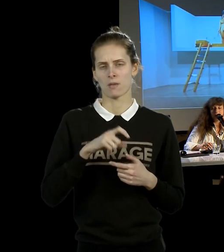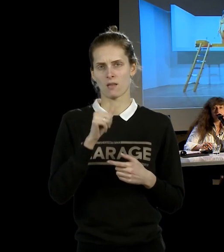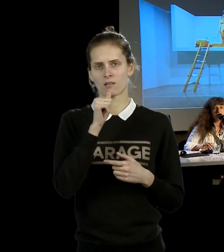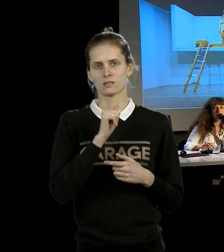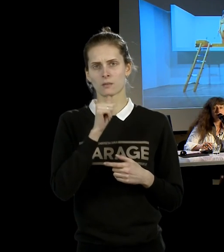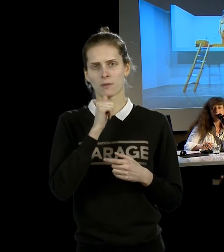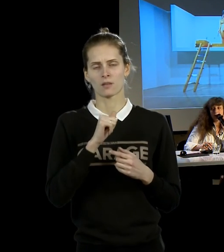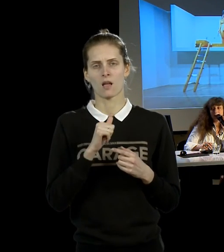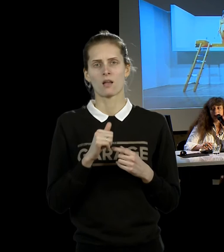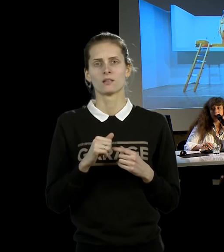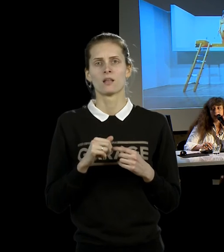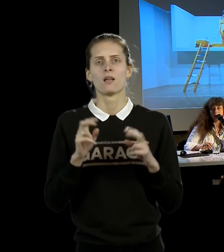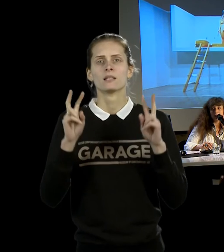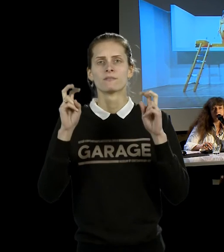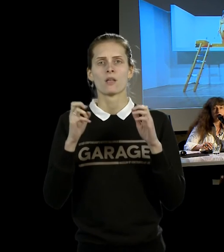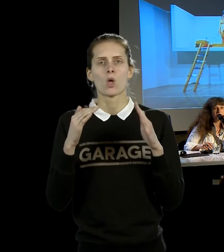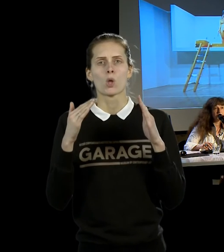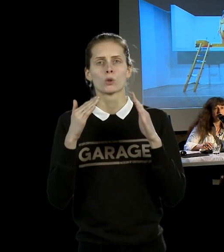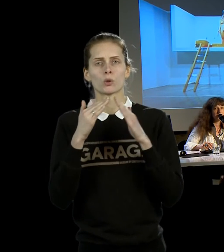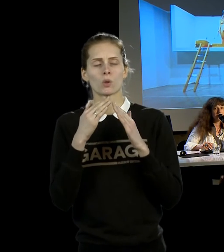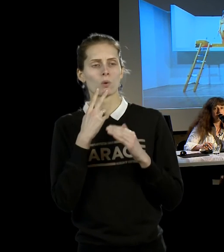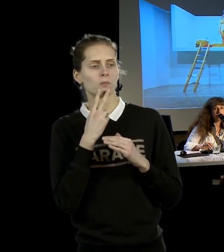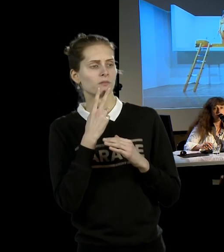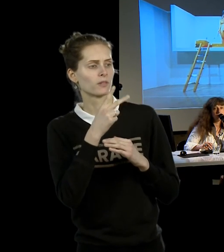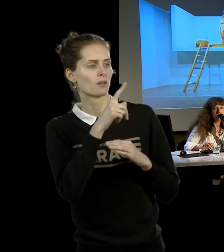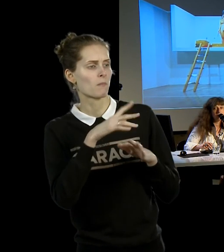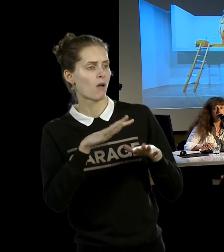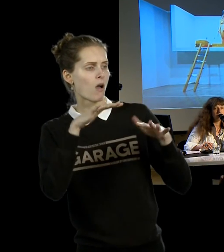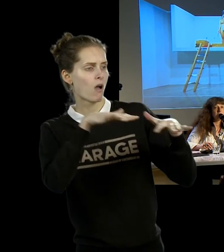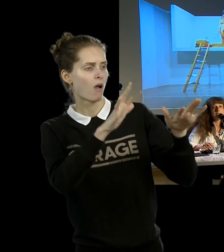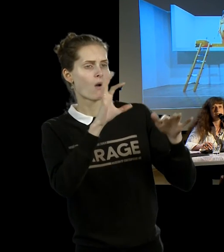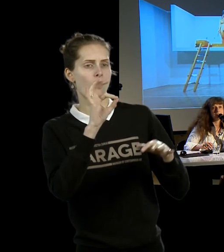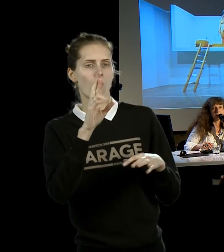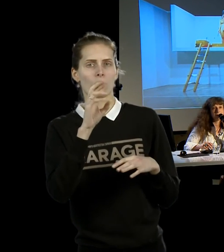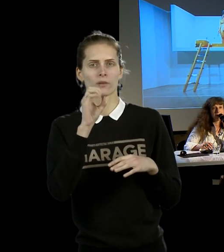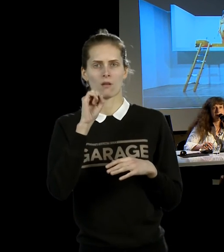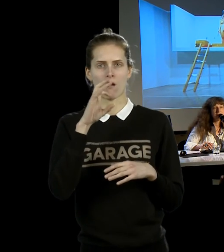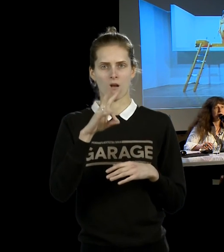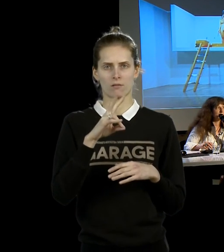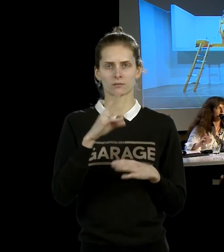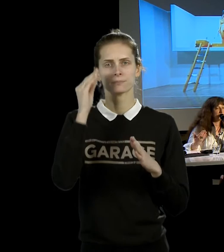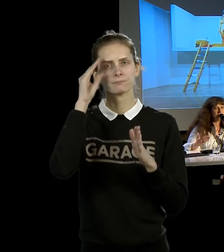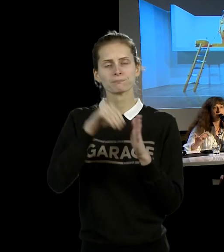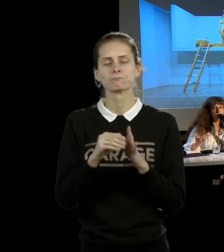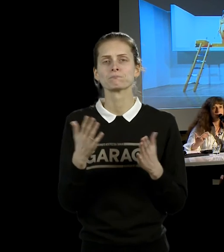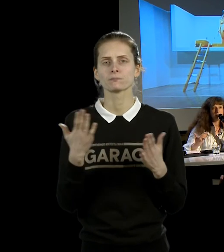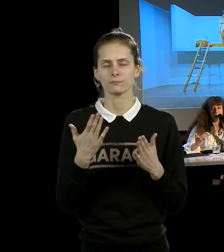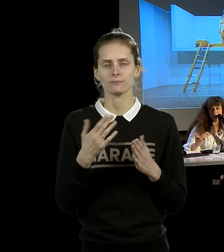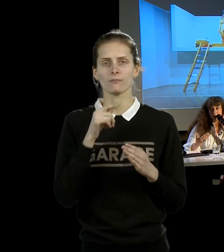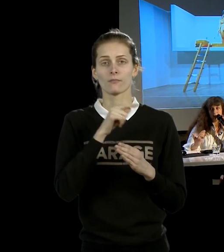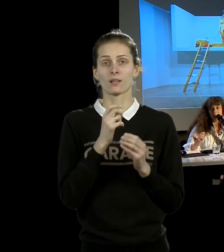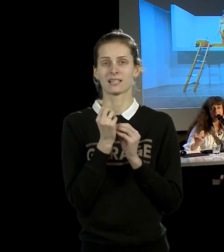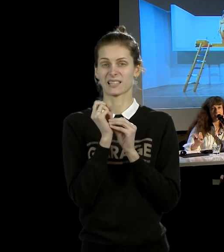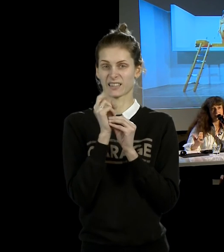видом на океан во время этой акции Марина Абрамович 12 дней проводит в галерее в этой галерее на виду у